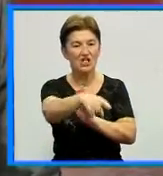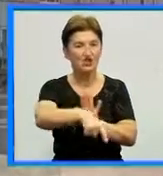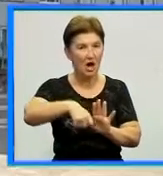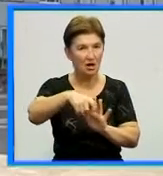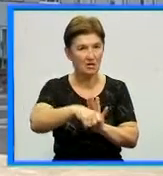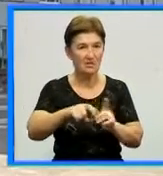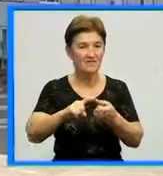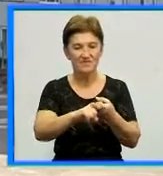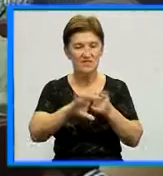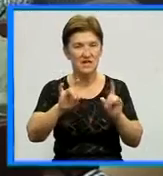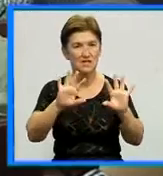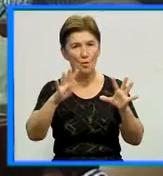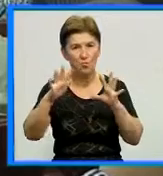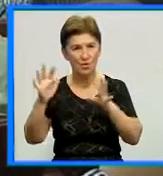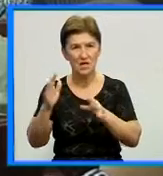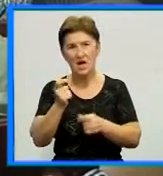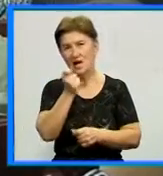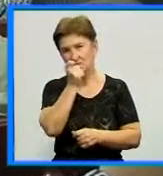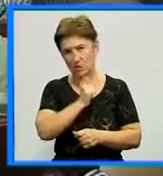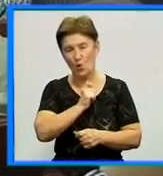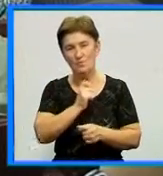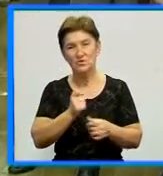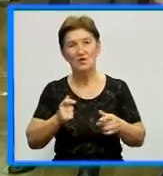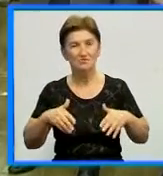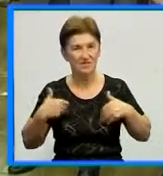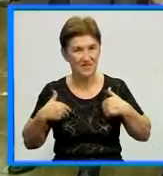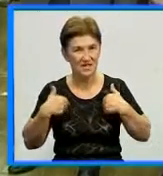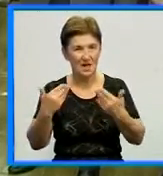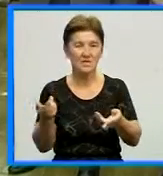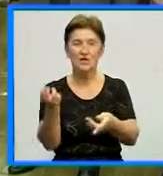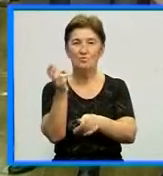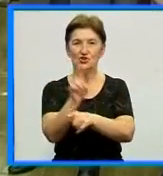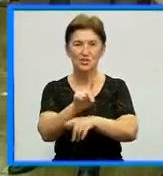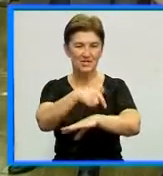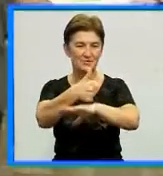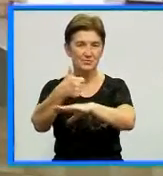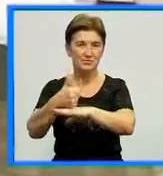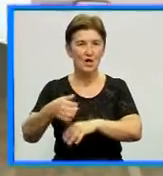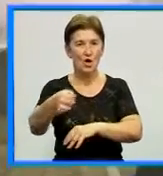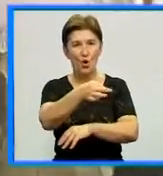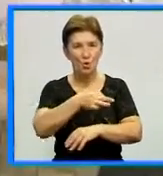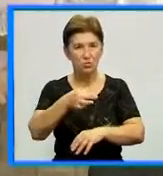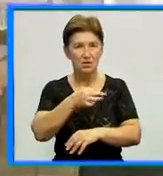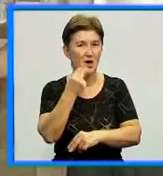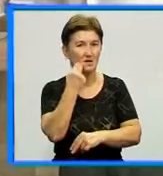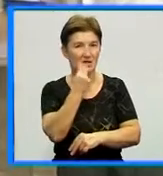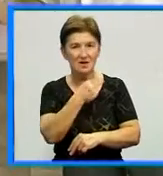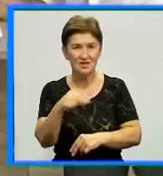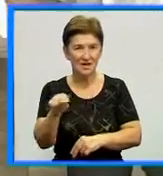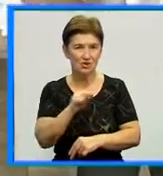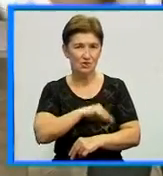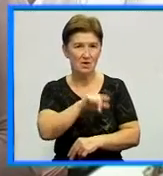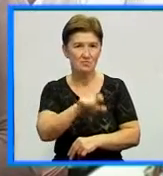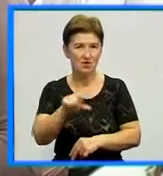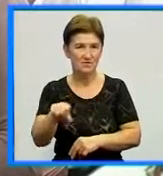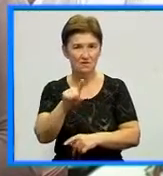'язку із подіями в країні відзначали скромно. Вітати колектив підприємства прийшли очільники області. Найкращим працівникам вручили грамоти і подяки.